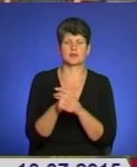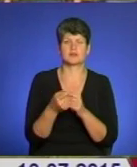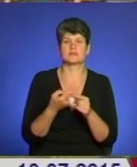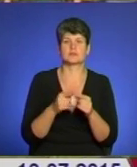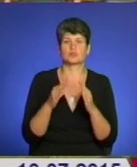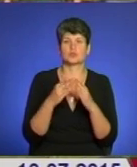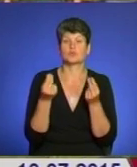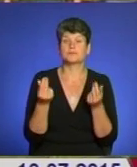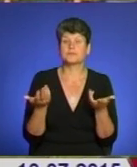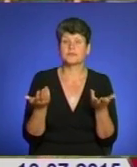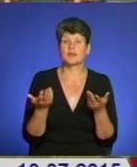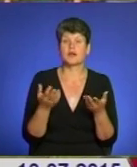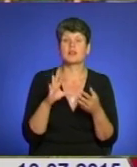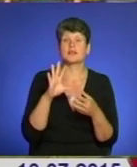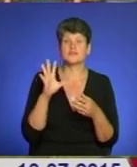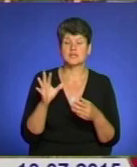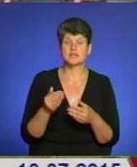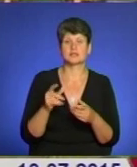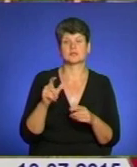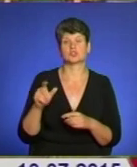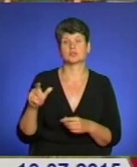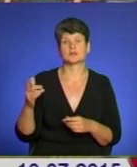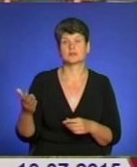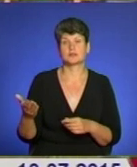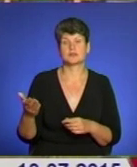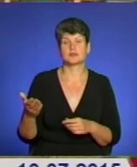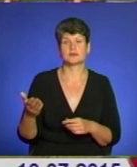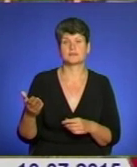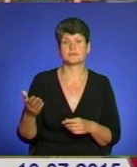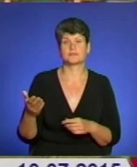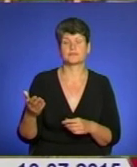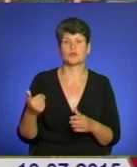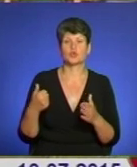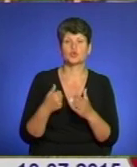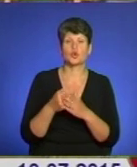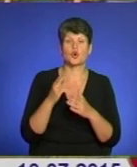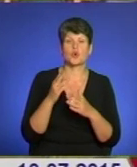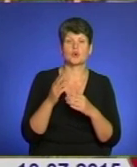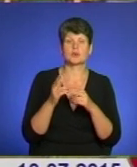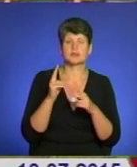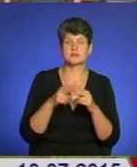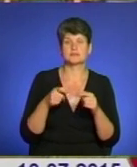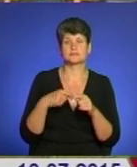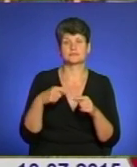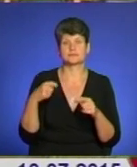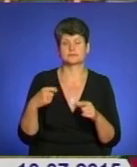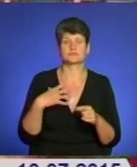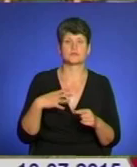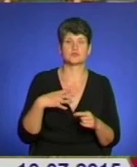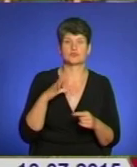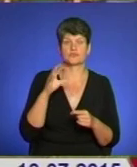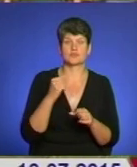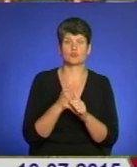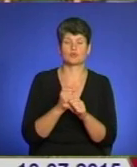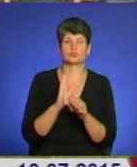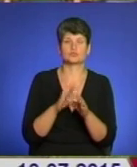але все-таки жителі, скажімо так, до останнього тяну чекають, що все-таки всі роботи